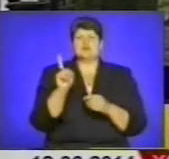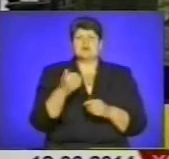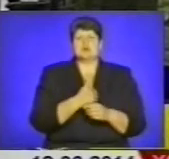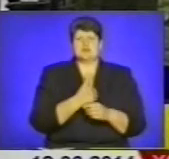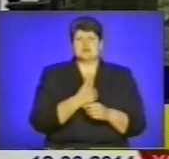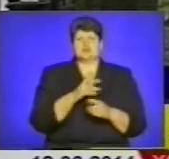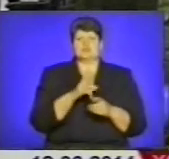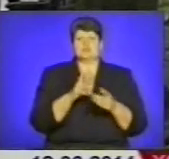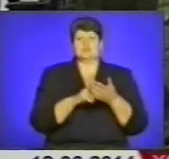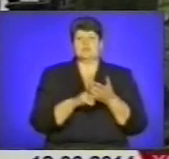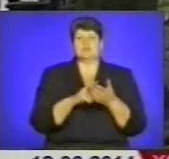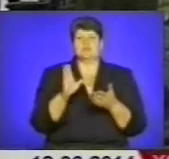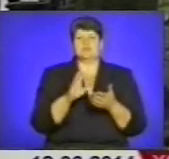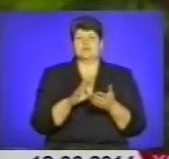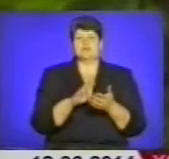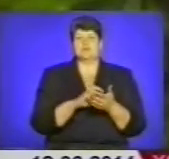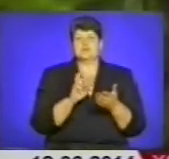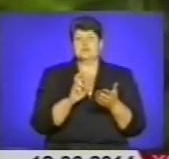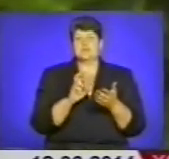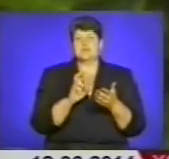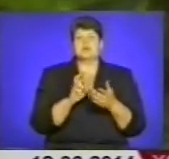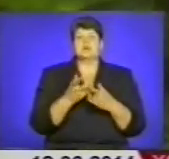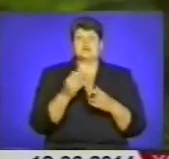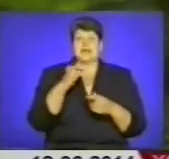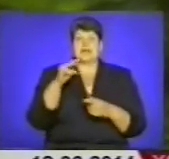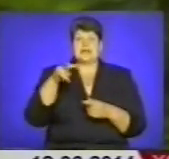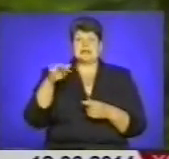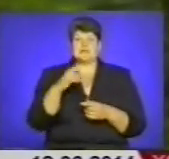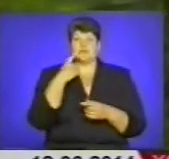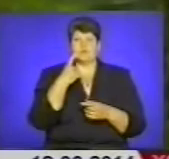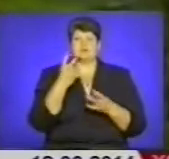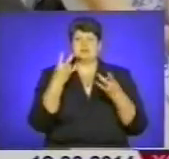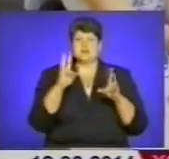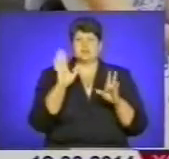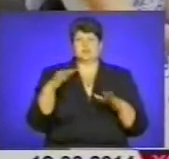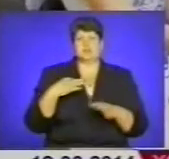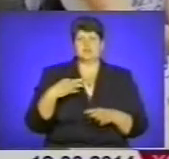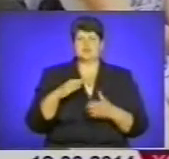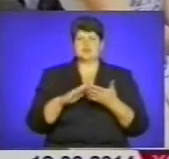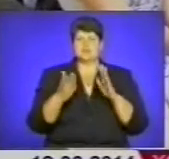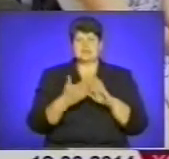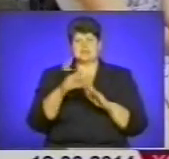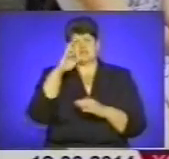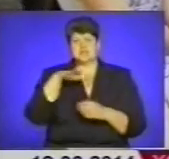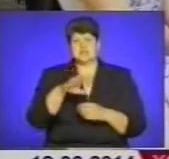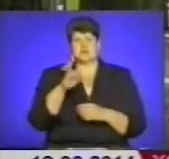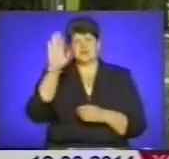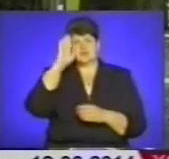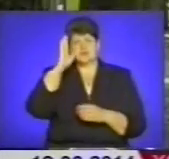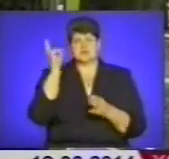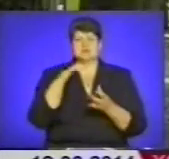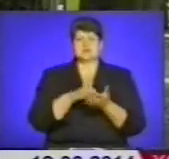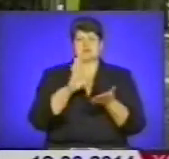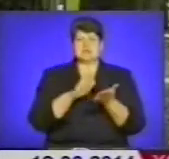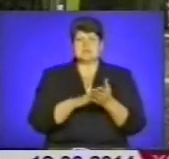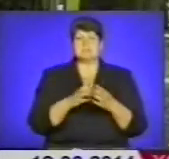щоб ми з Калі вийшли з України. Вот этого я очень хочу. Ліза Шапошник закликає громадян не бути байдужими до ситуації в державі. Чоловіків записуватися